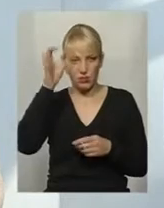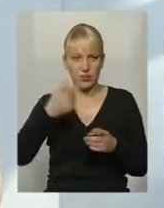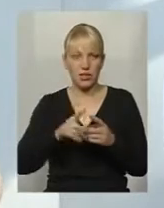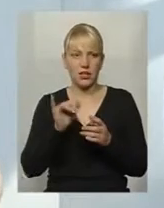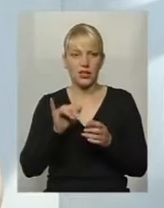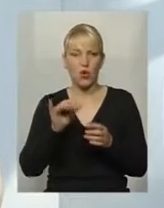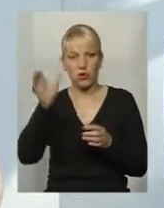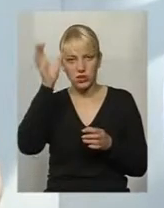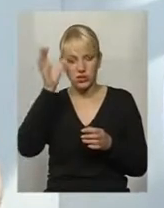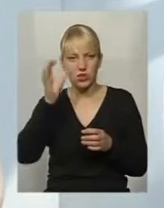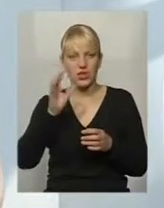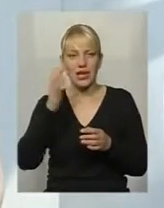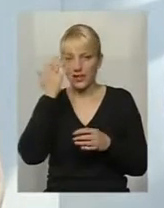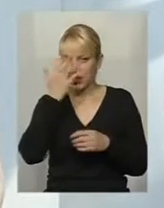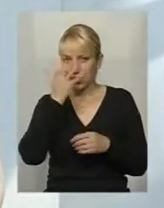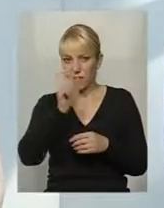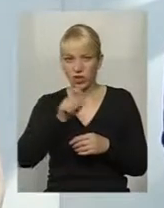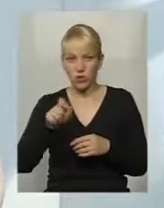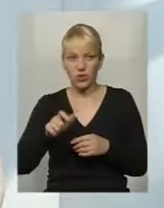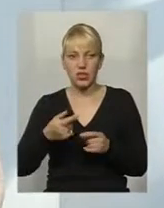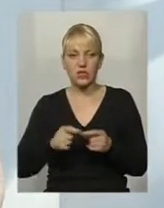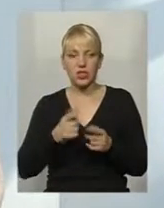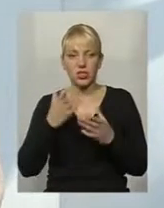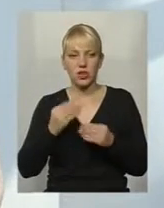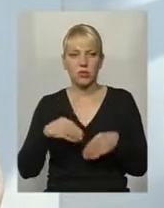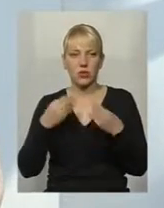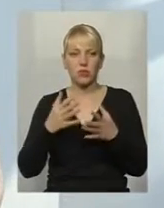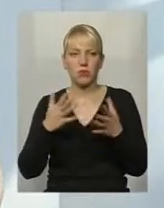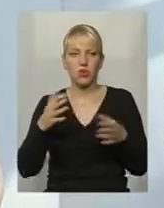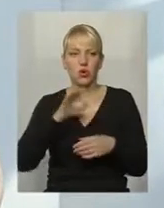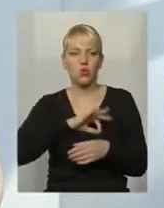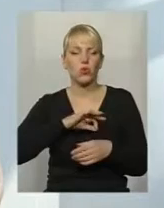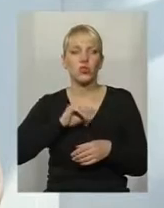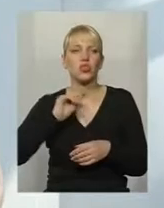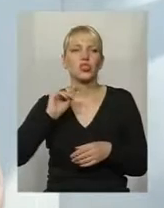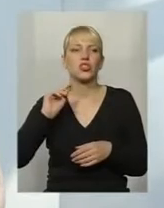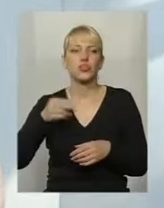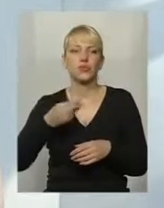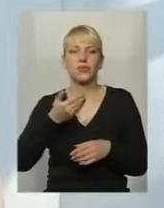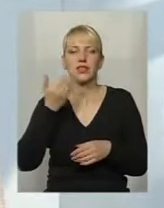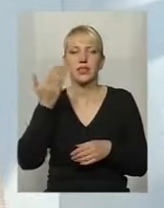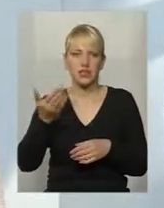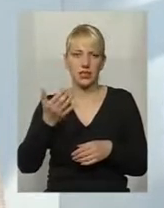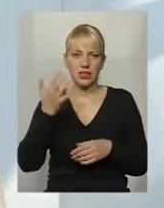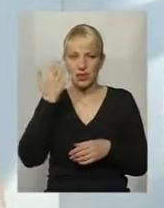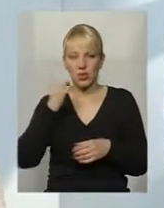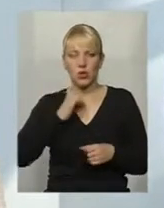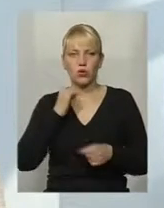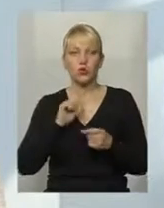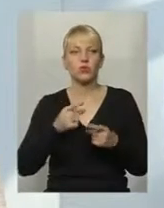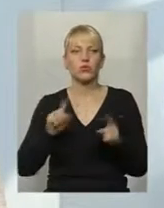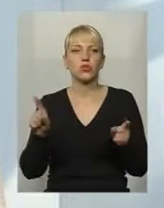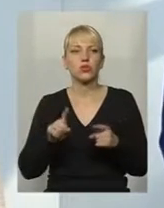освічені незрячі ще приносять більшу користь, ніж їх зрячі колеги. Тому що